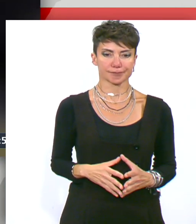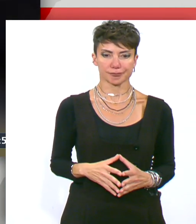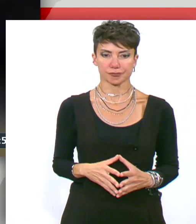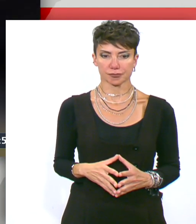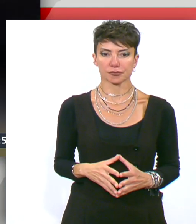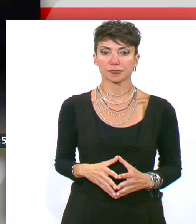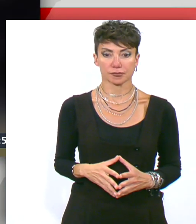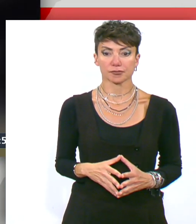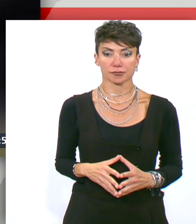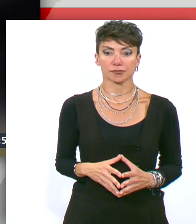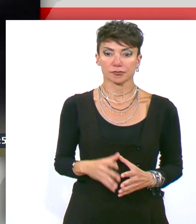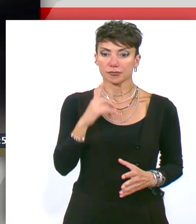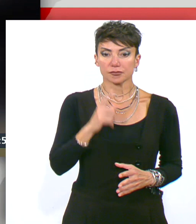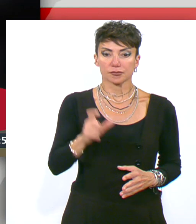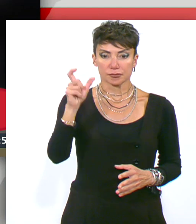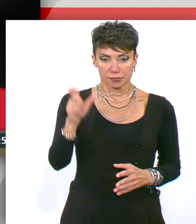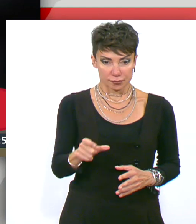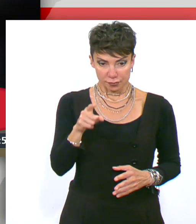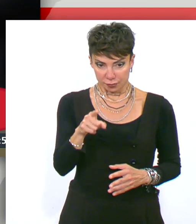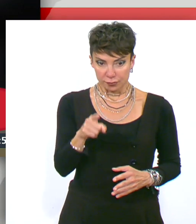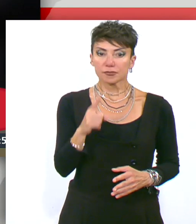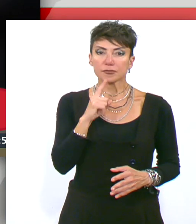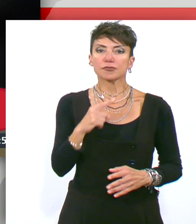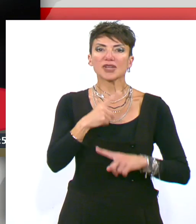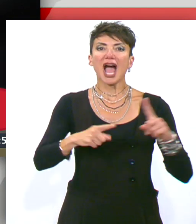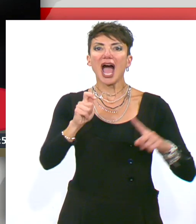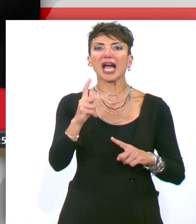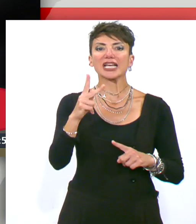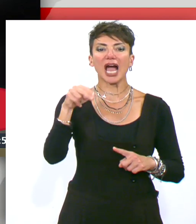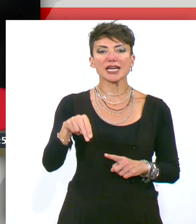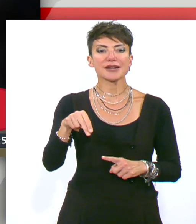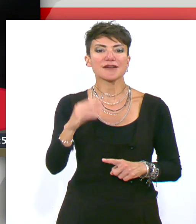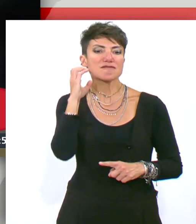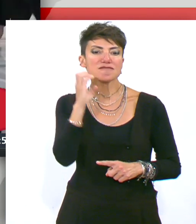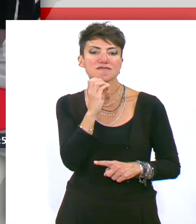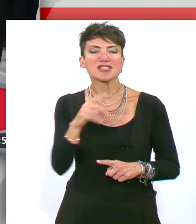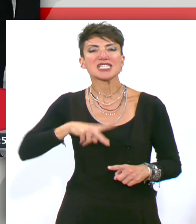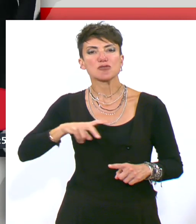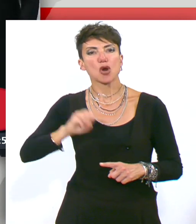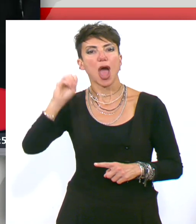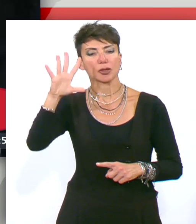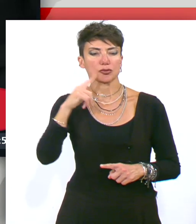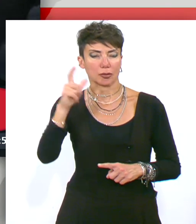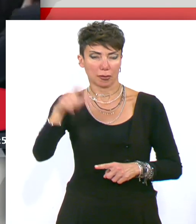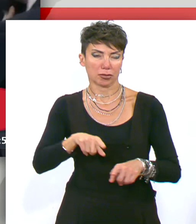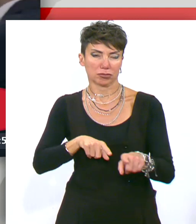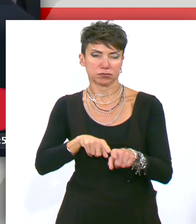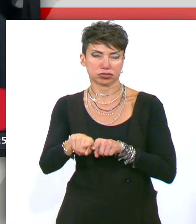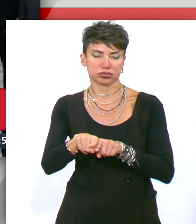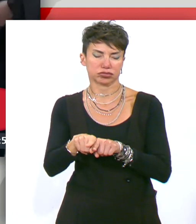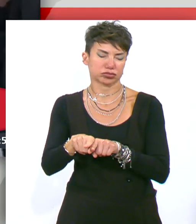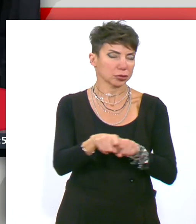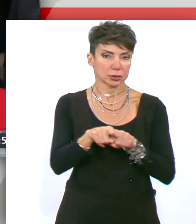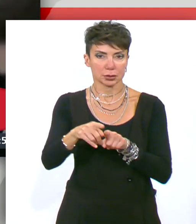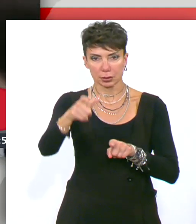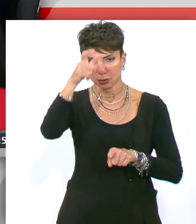Ο Χακάν Φιντάν, ο μέχρι χθες επικεφαλής της ΜΥΤΑ, αναλαμβάνει το Νευραλγικό Υπουργείο Εξωτερικών, έμπιστος του Τούρκου Πρόεδρου. Τη